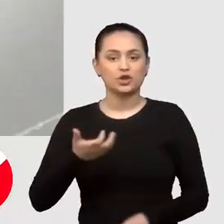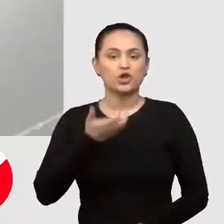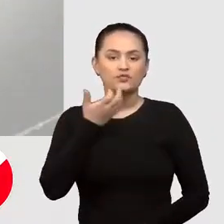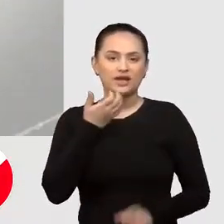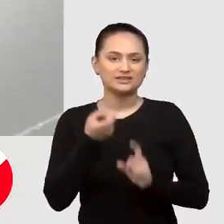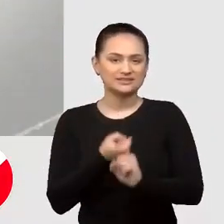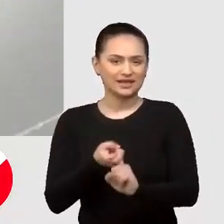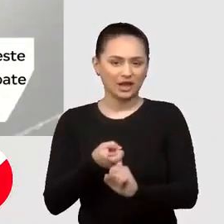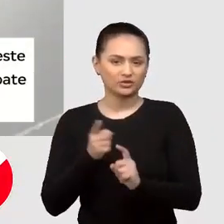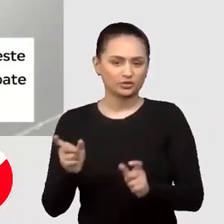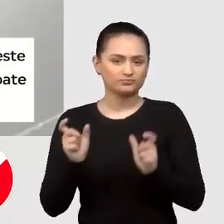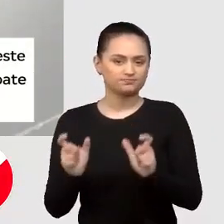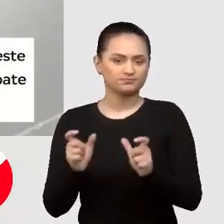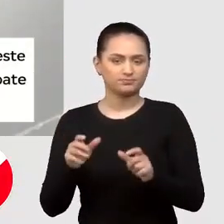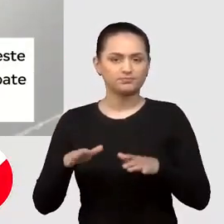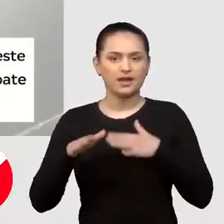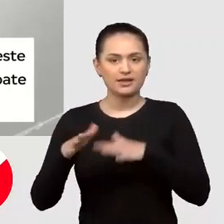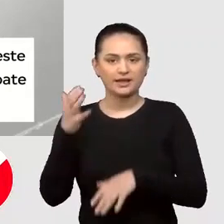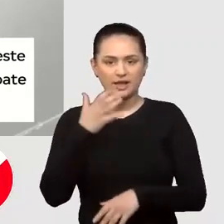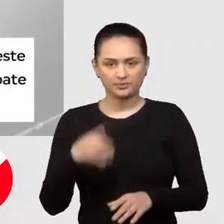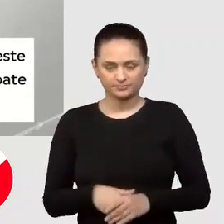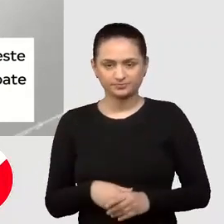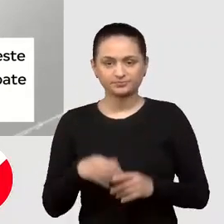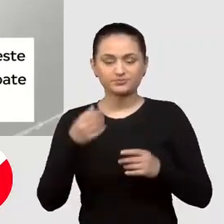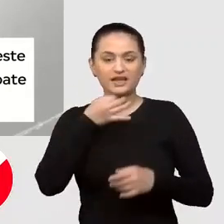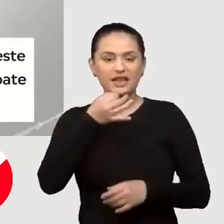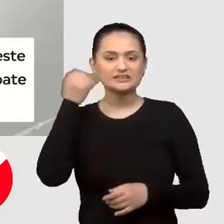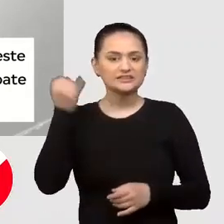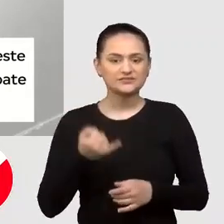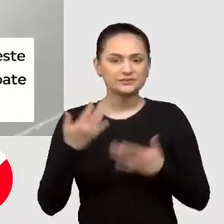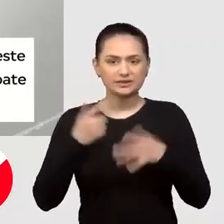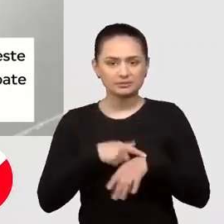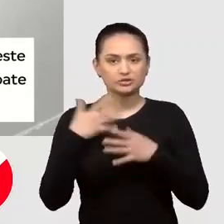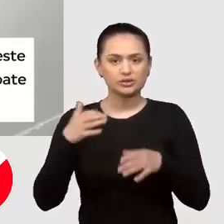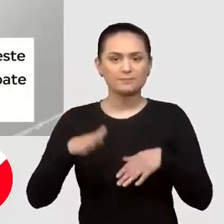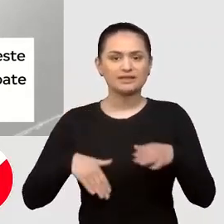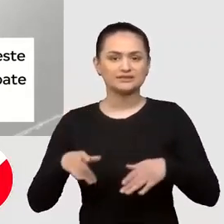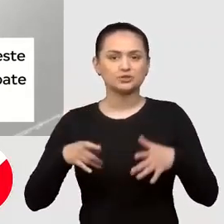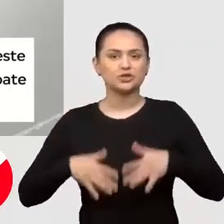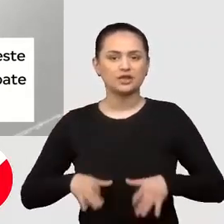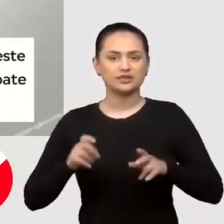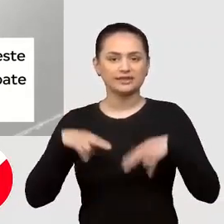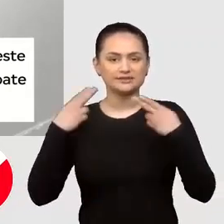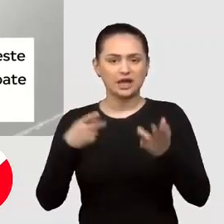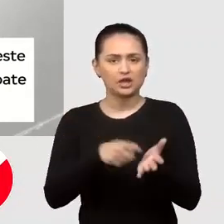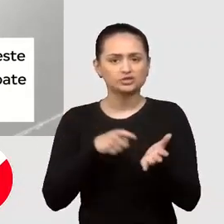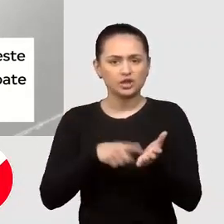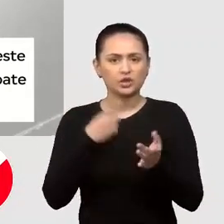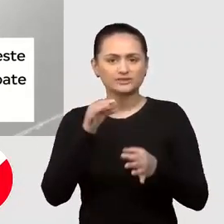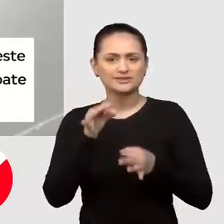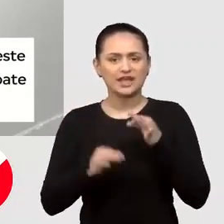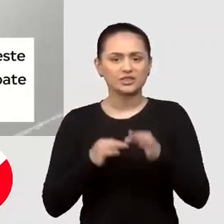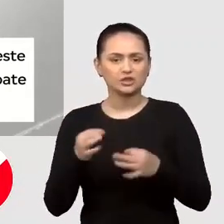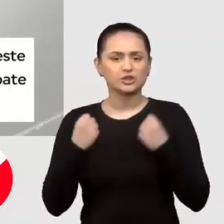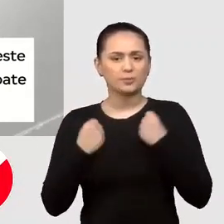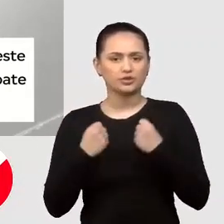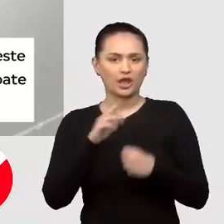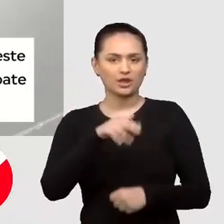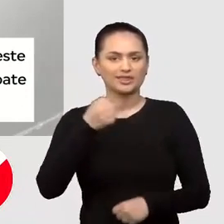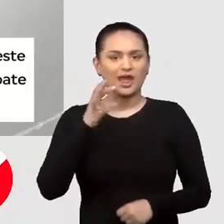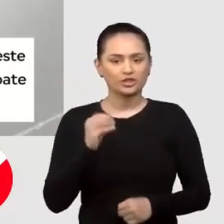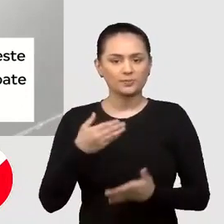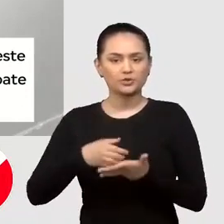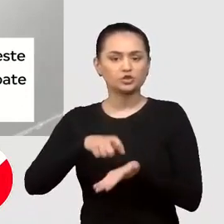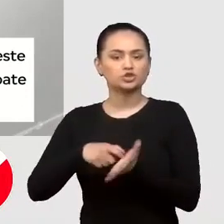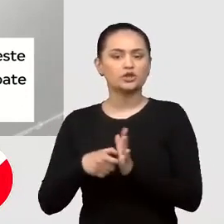privire la securitatea Mării Negre. Declarațiile vin în timp ce Culeba, ministrul ucrainan de externe, a cerut o strategie consistentă a